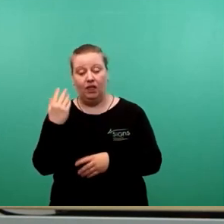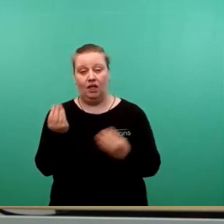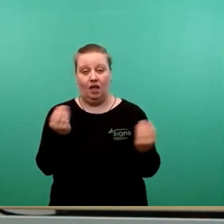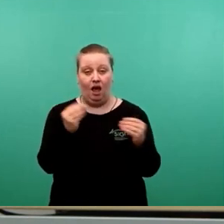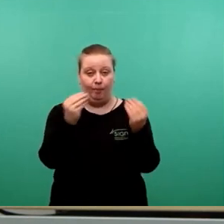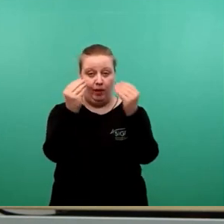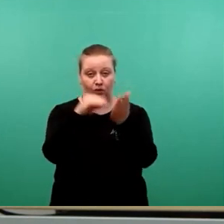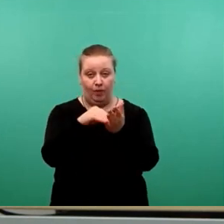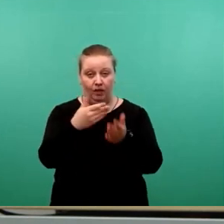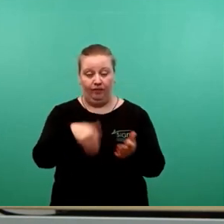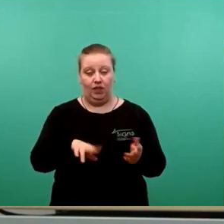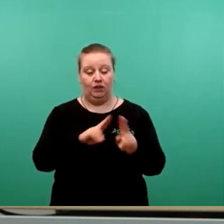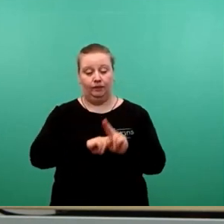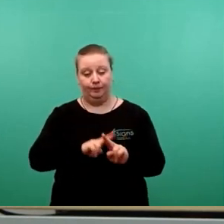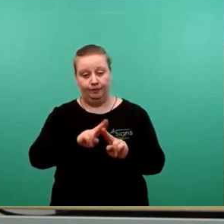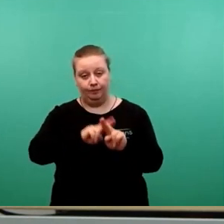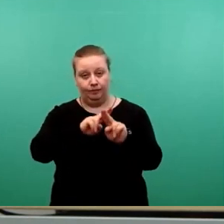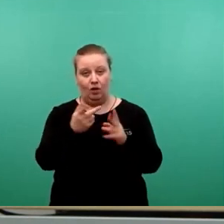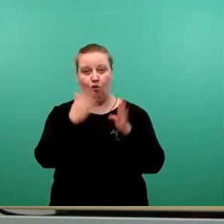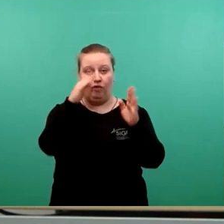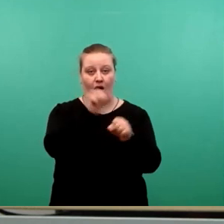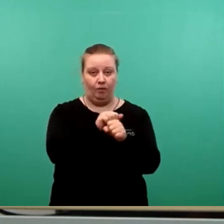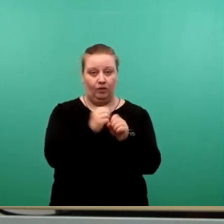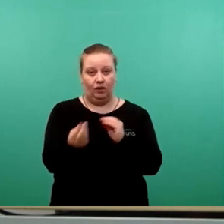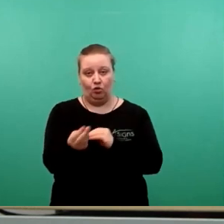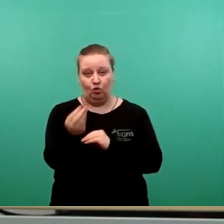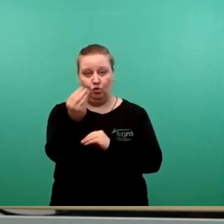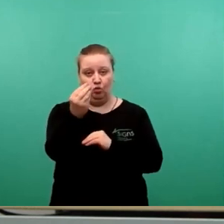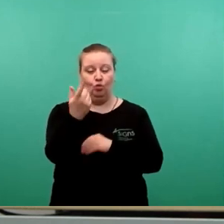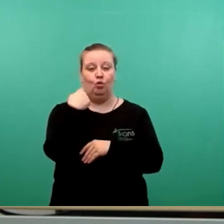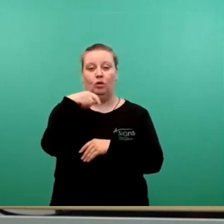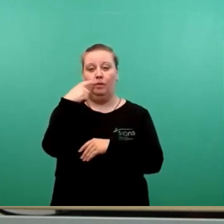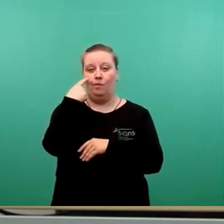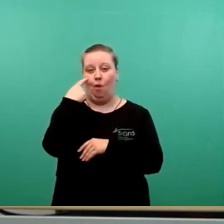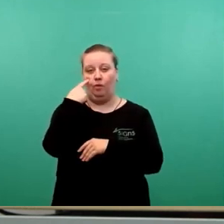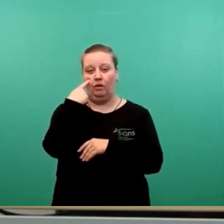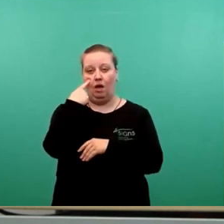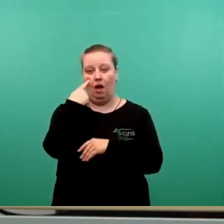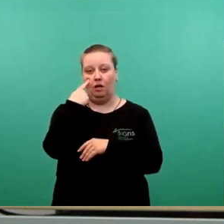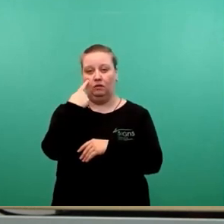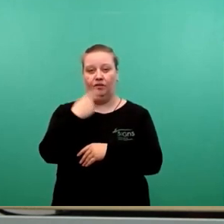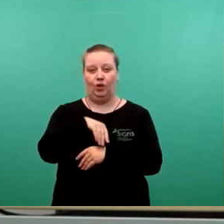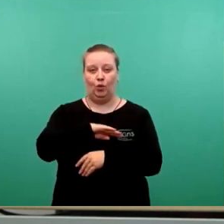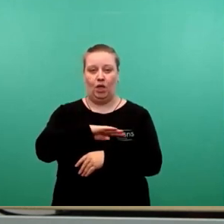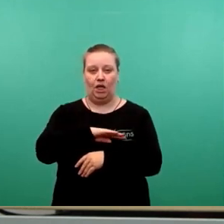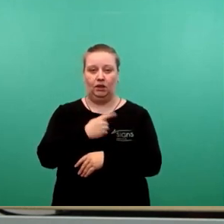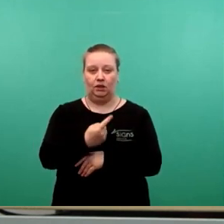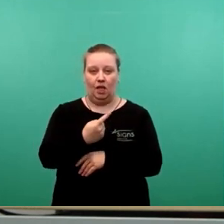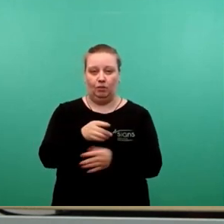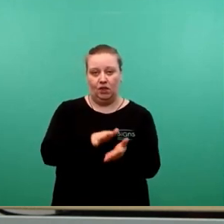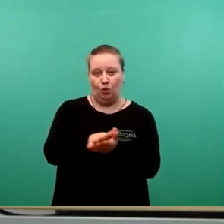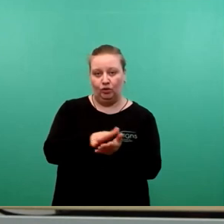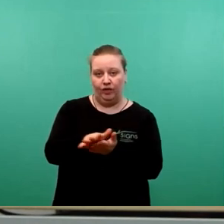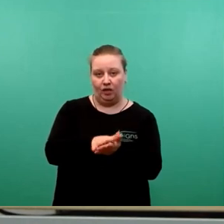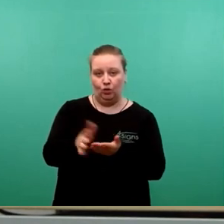aus den Fachämtern. Und im Moment befinden sich die Kollegen in der Auswertung und